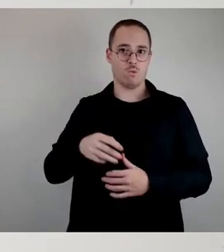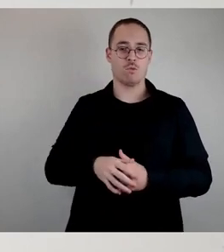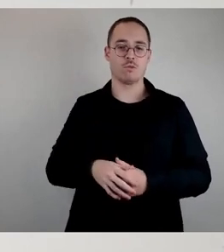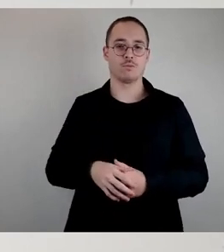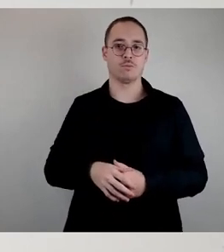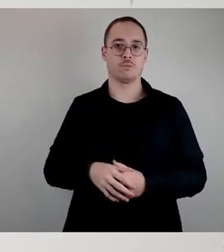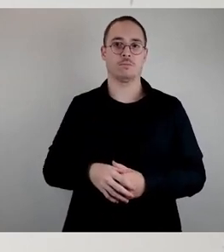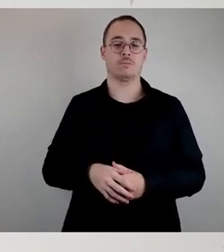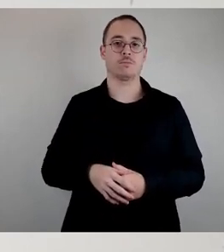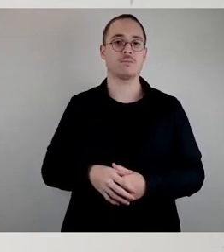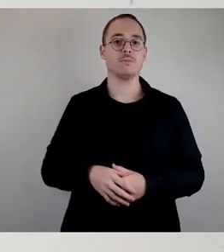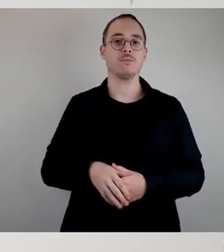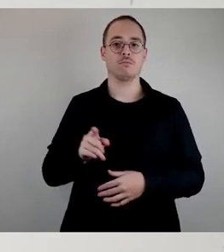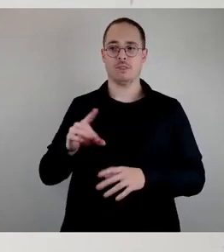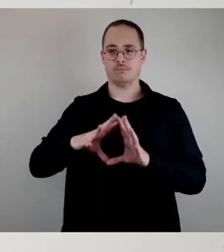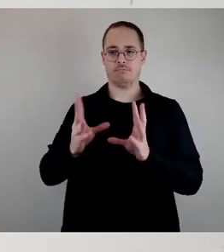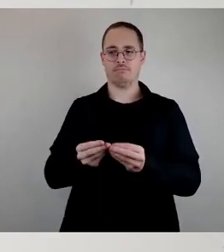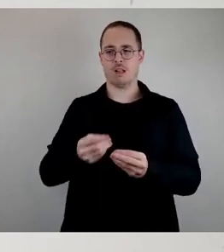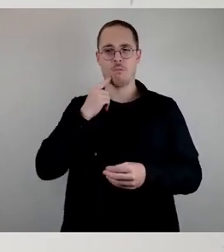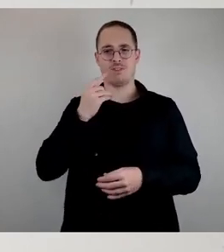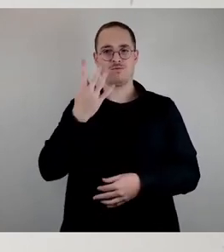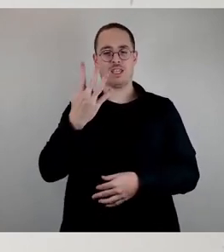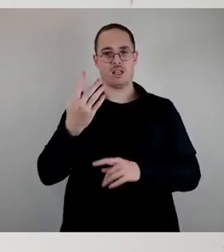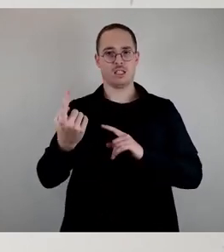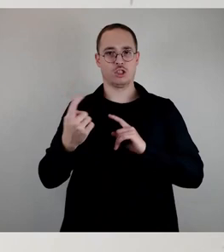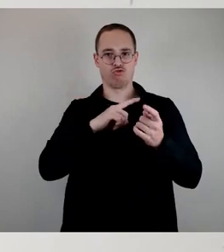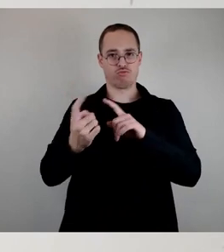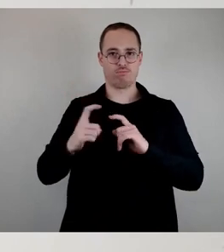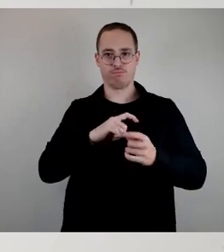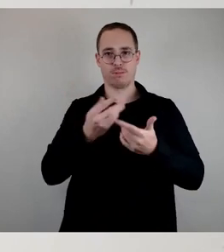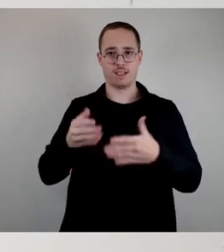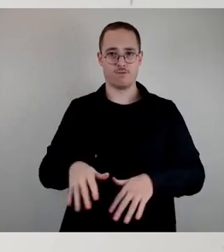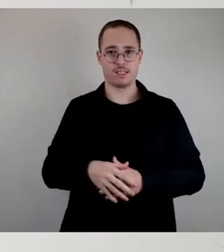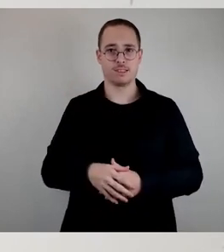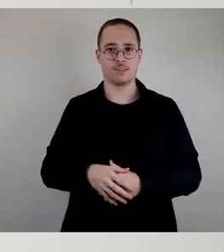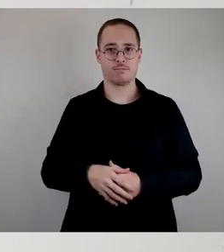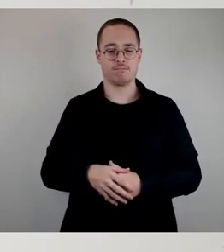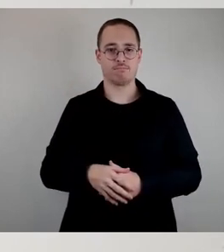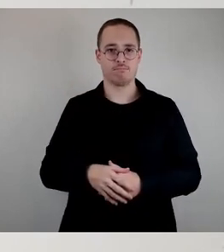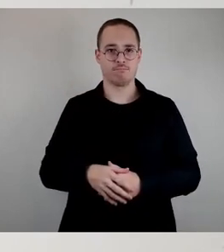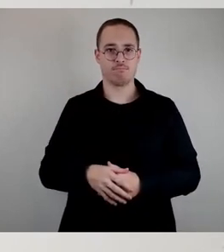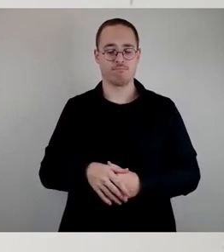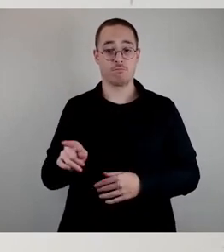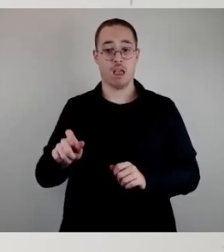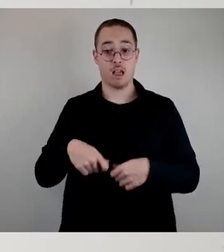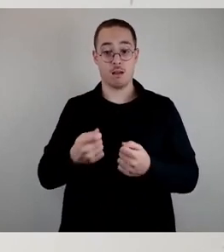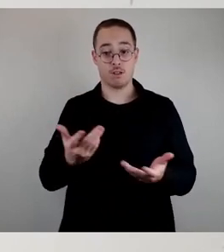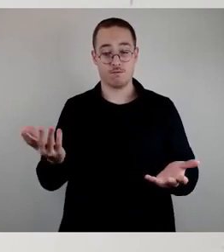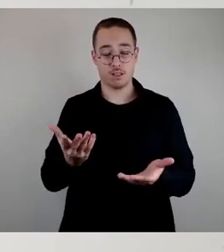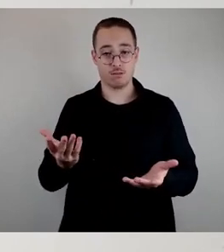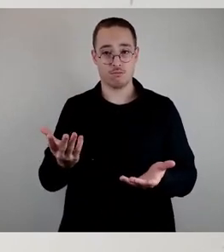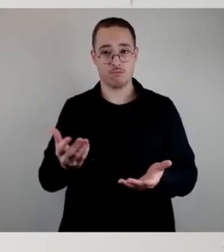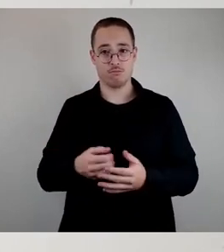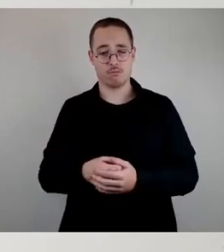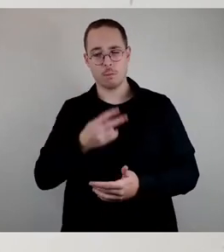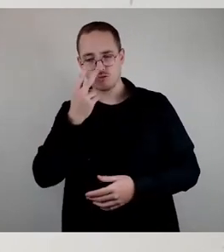insgesamt vier Gesprächen austarieren wollten, ob die Möglichkeit